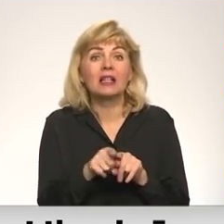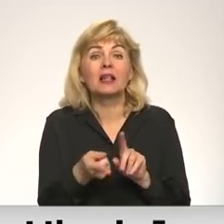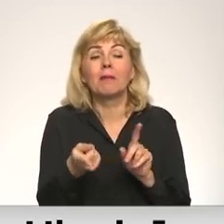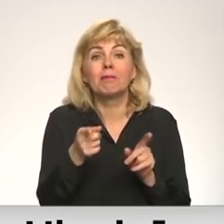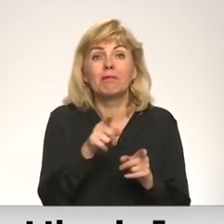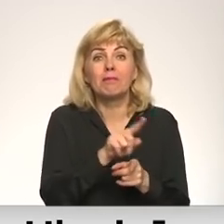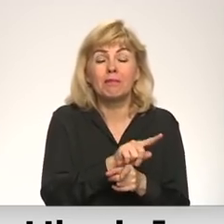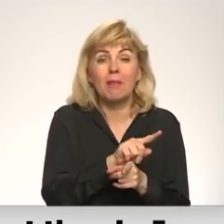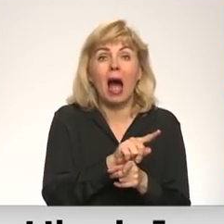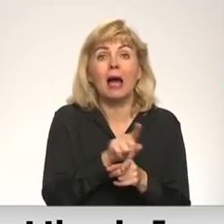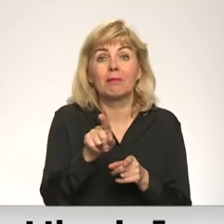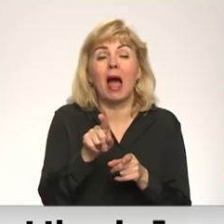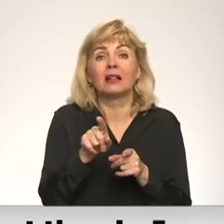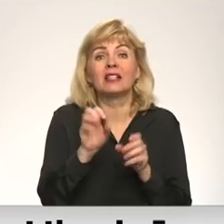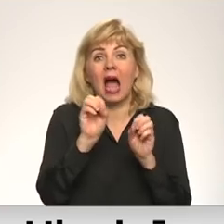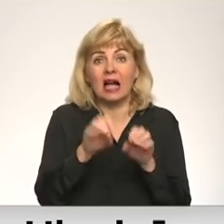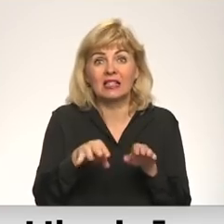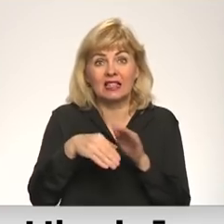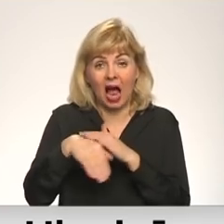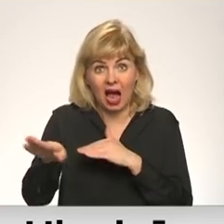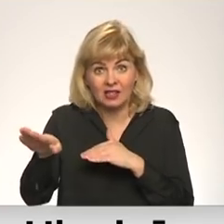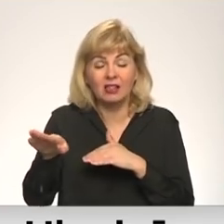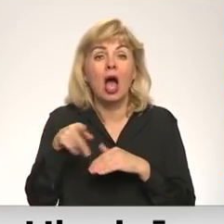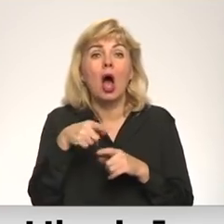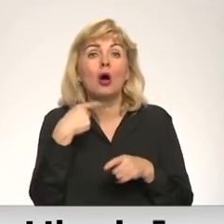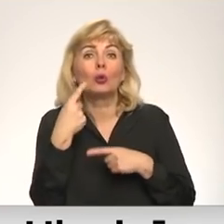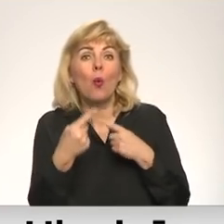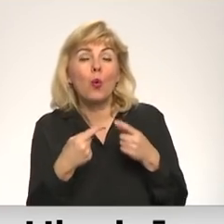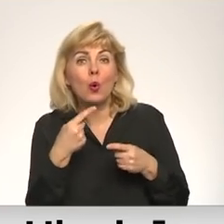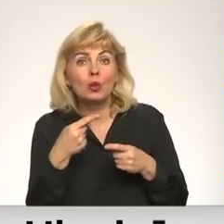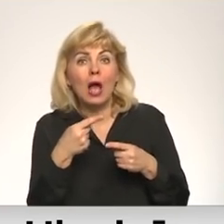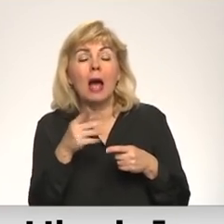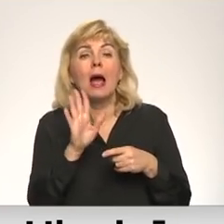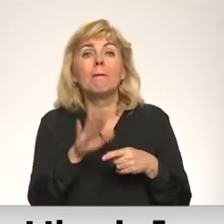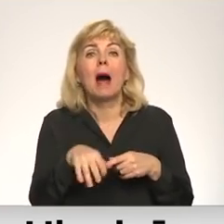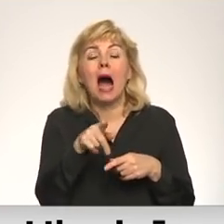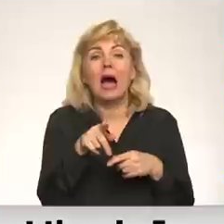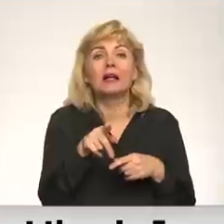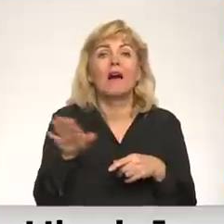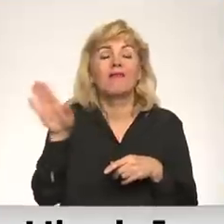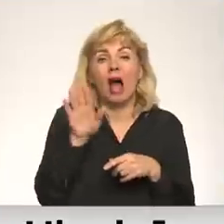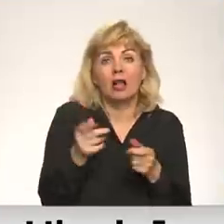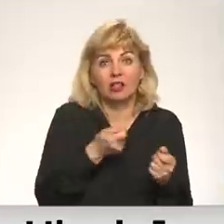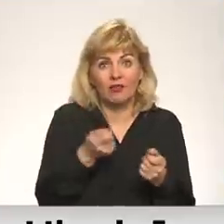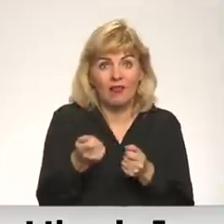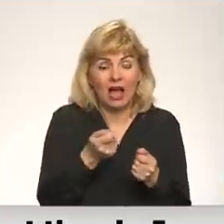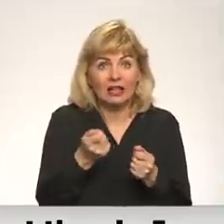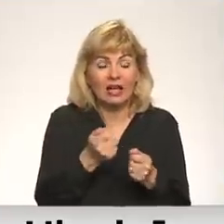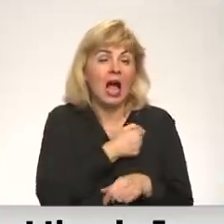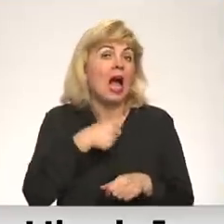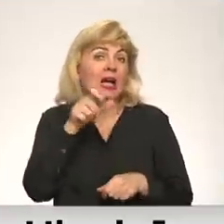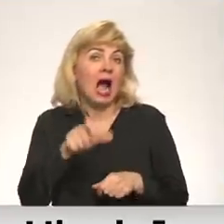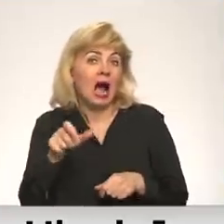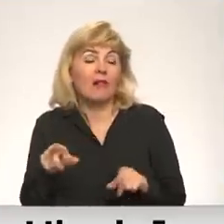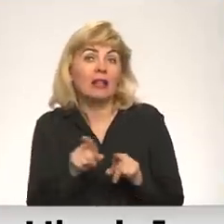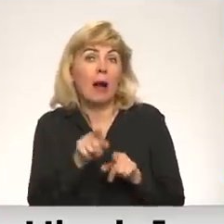mums ir jāatcerās, ka šajā gadījumā mēs runājam par valsts vadību, kurā karavīriem tāpat